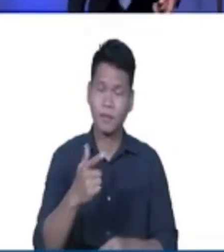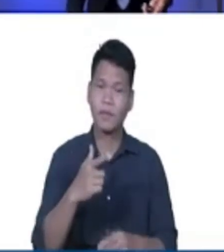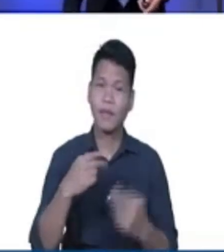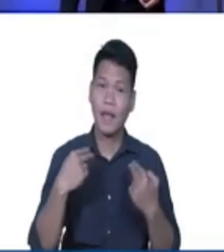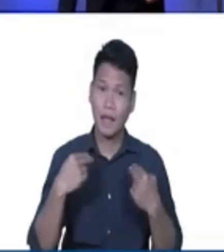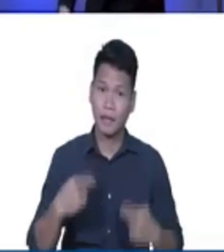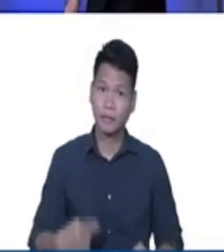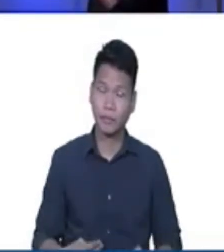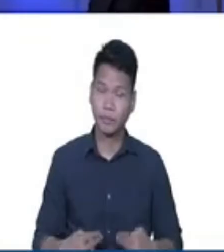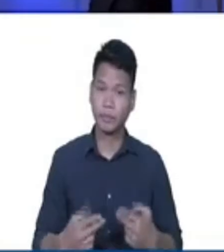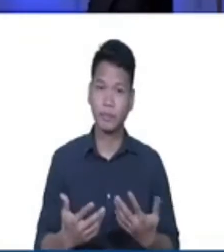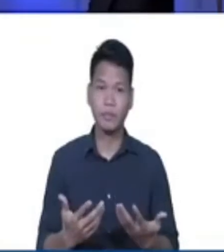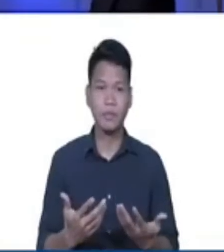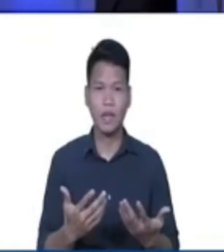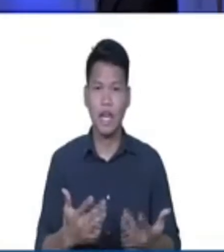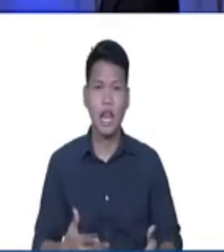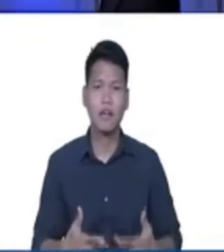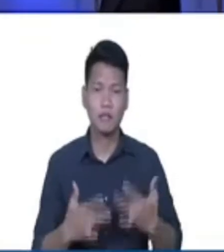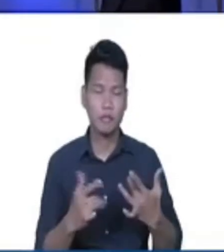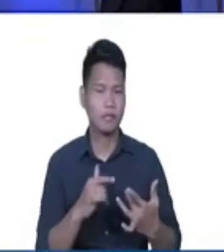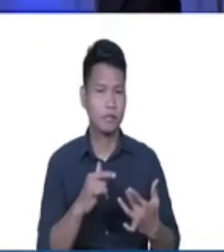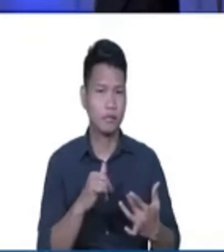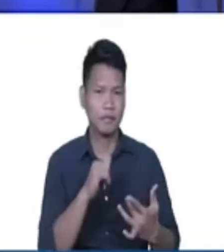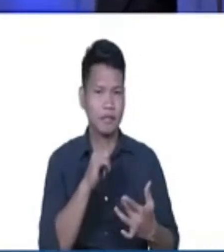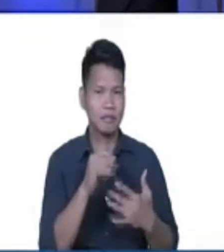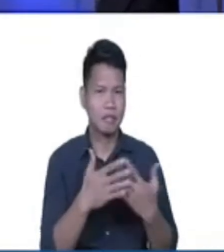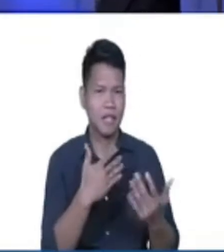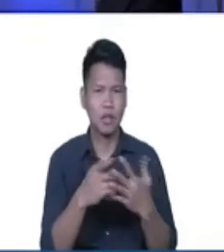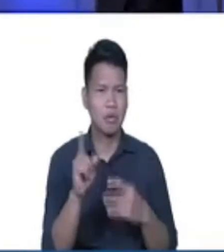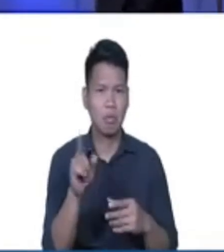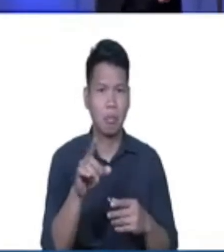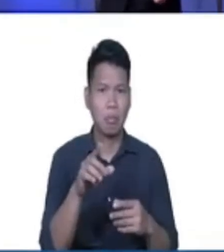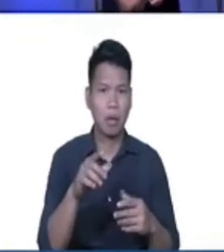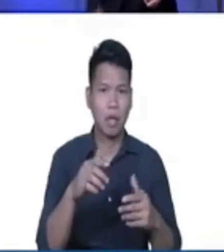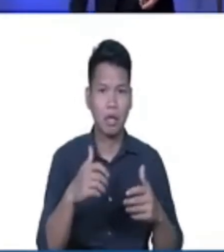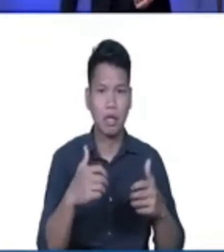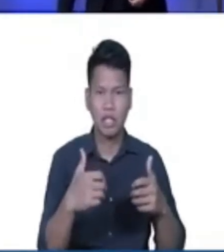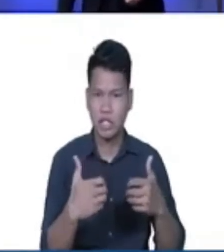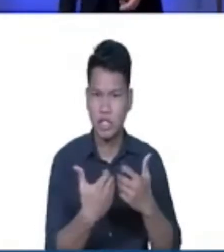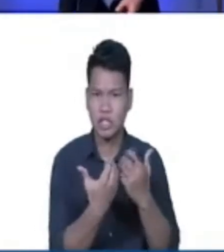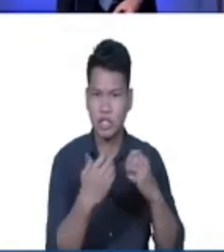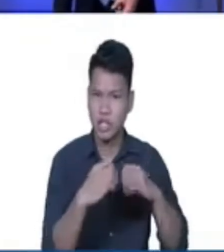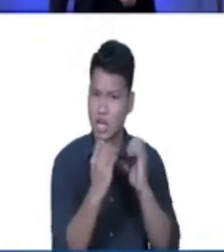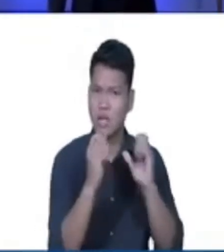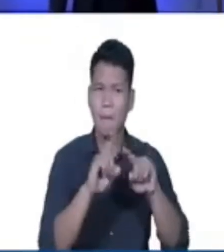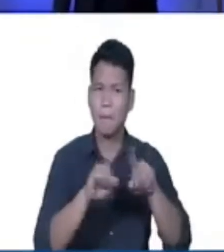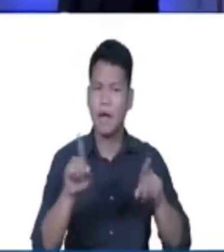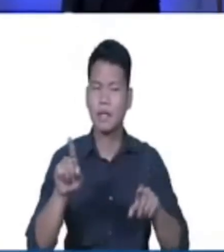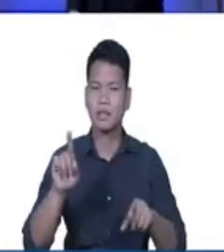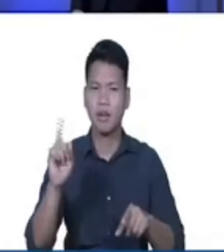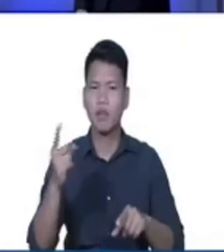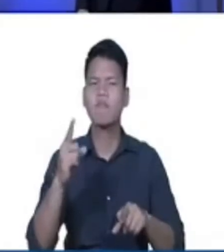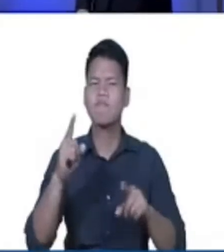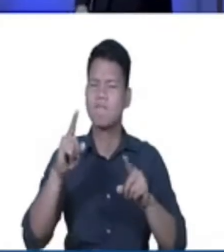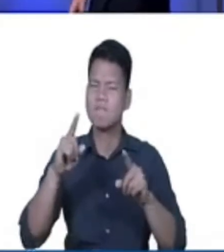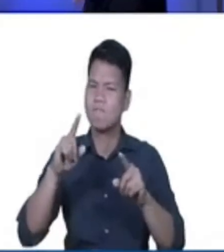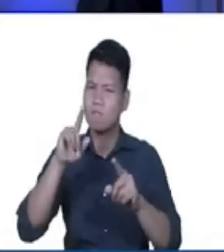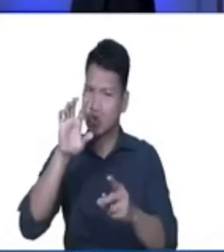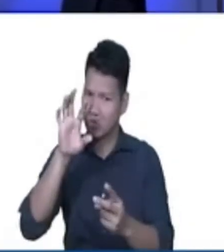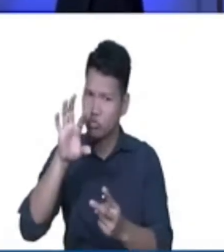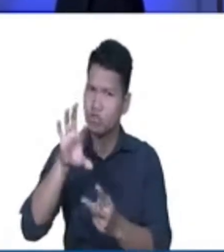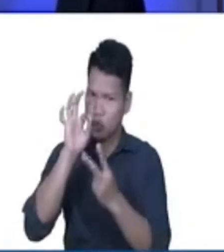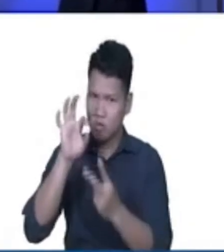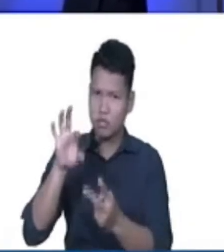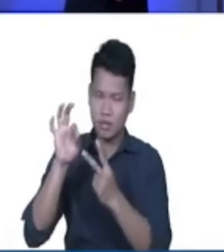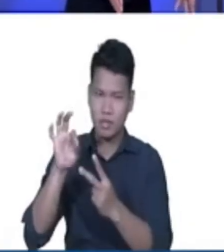life is not a matter of a chance, but rather, it's a matter of choice. Hindi